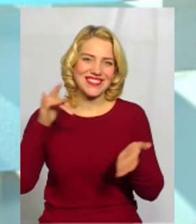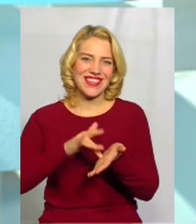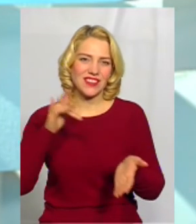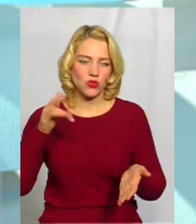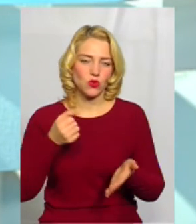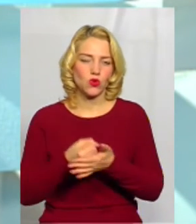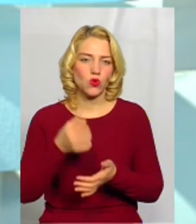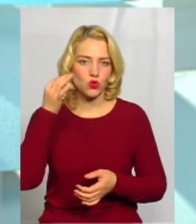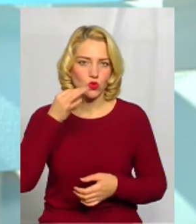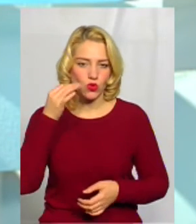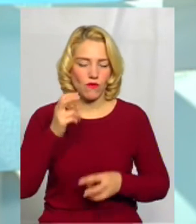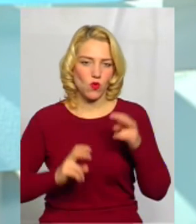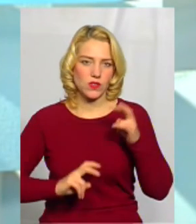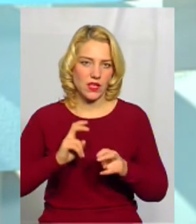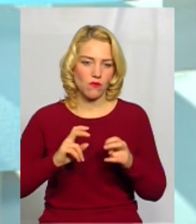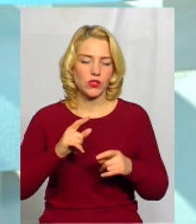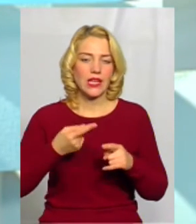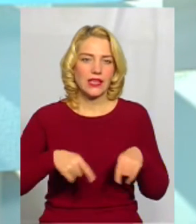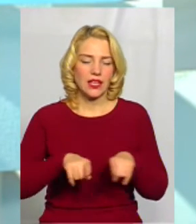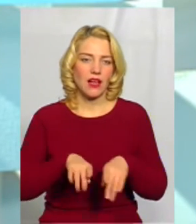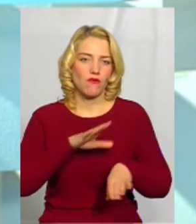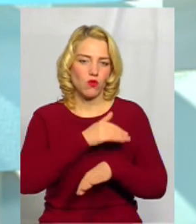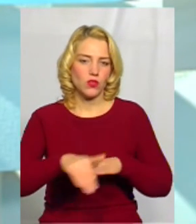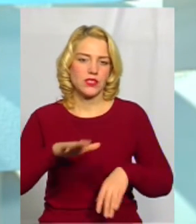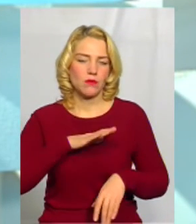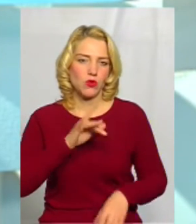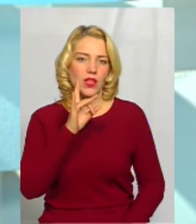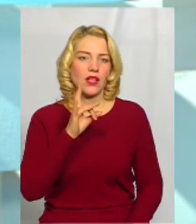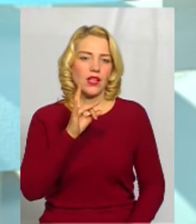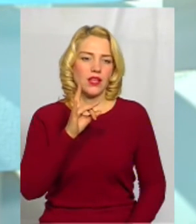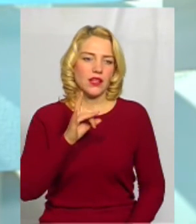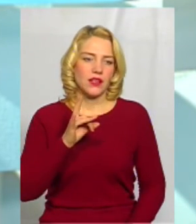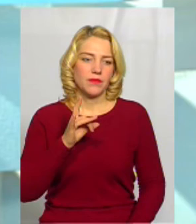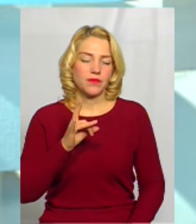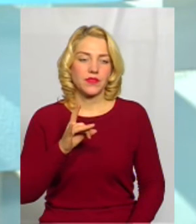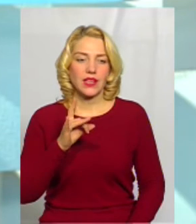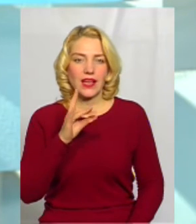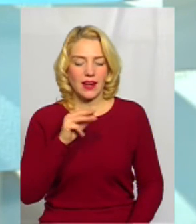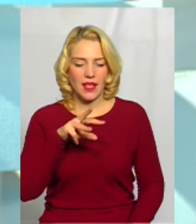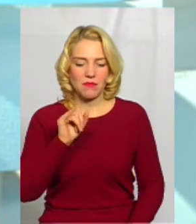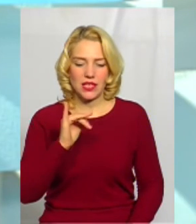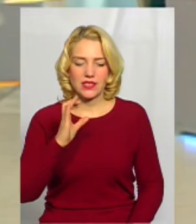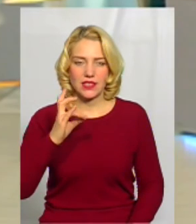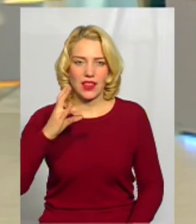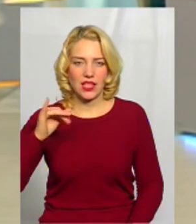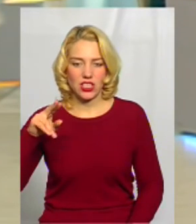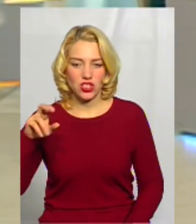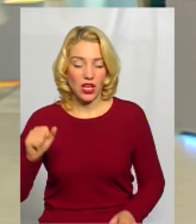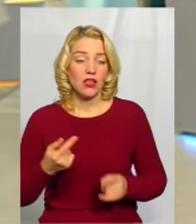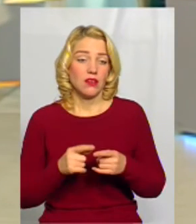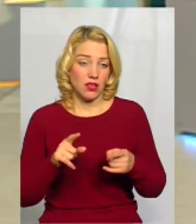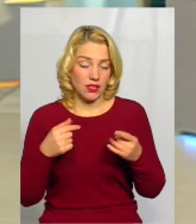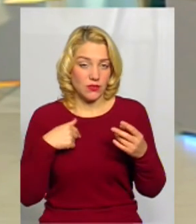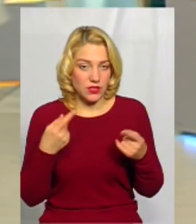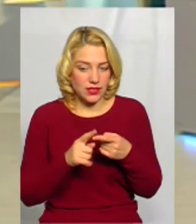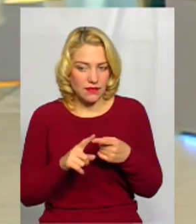реміснича. Ми будемо старатися обмежувати всі ті, дійсно, і нові будівництва, а вони потрібні